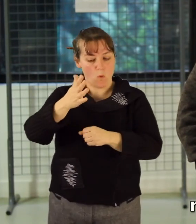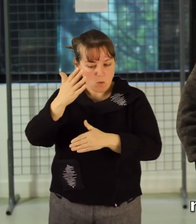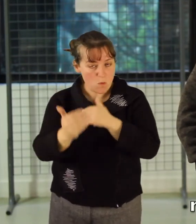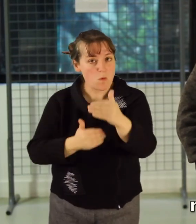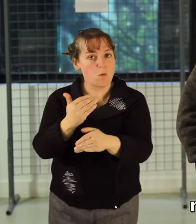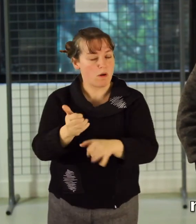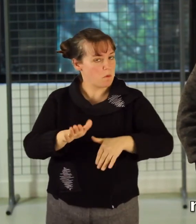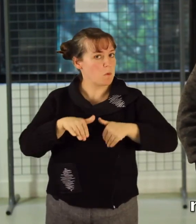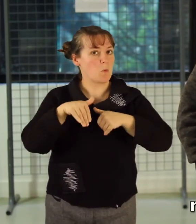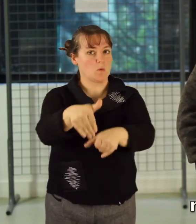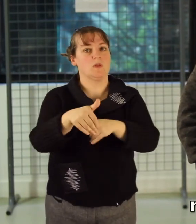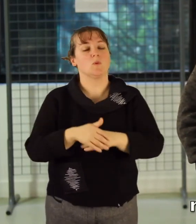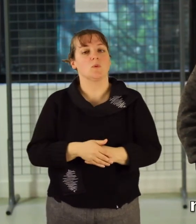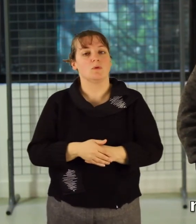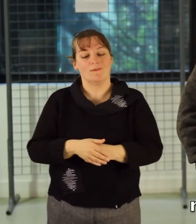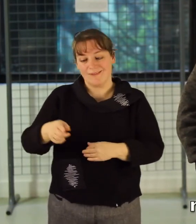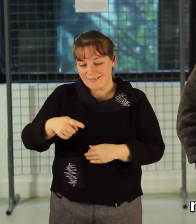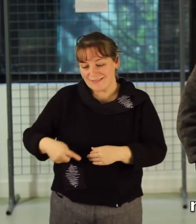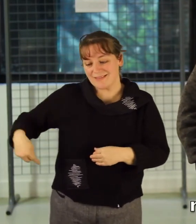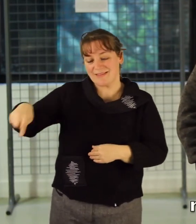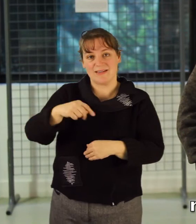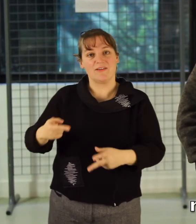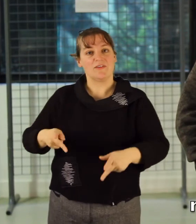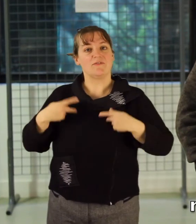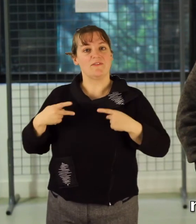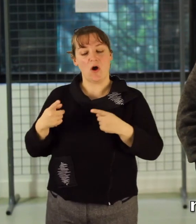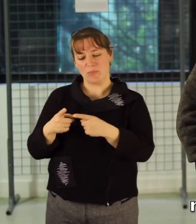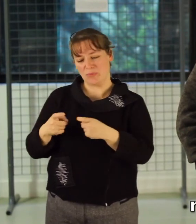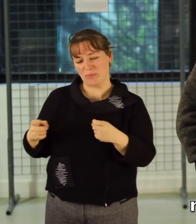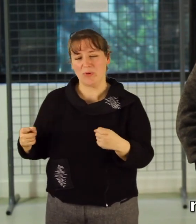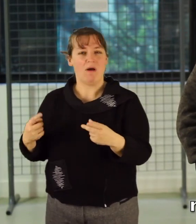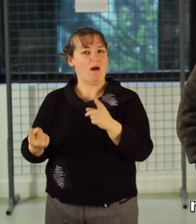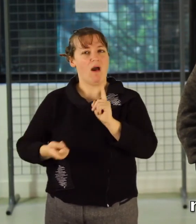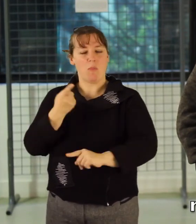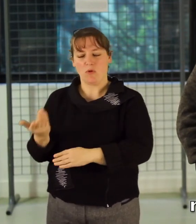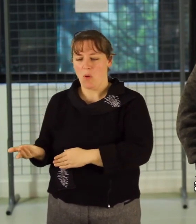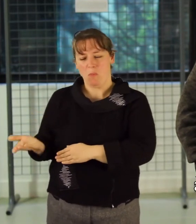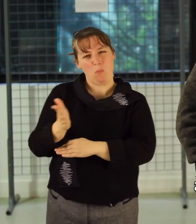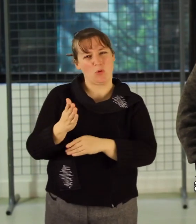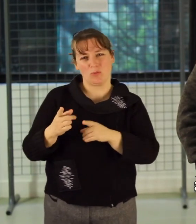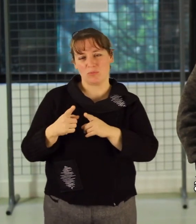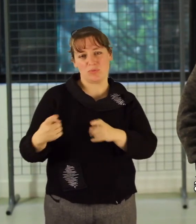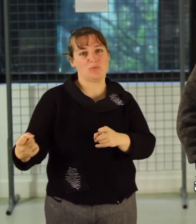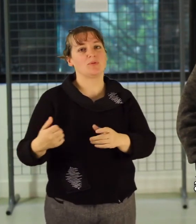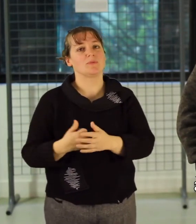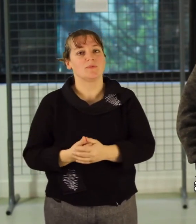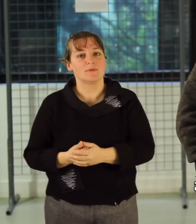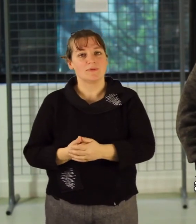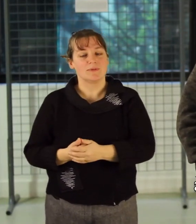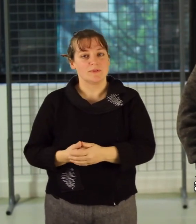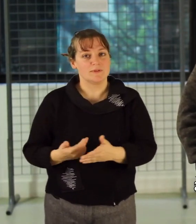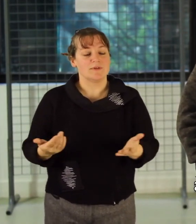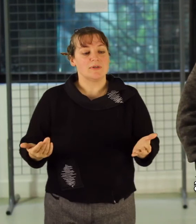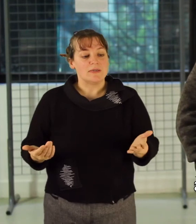ça nous encourage dans la poursuite de nos missions et évidemment ça nous incite à faire encore